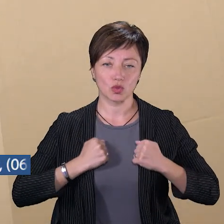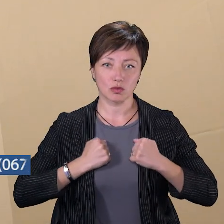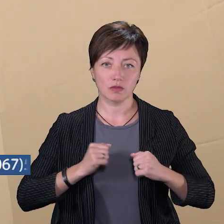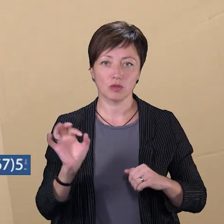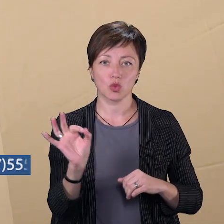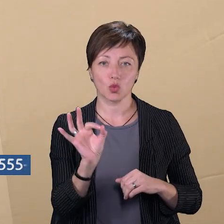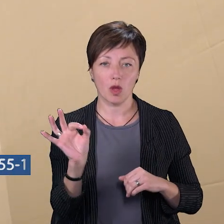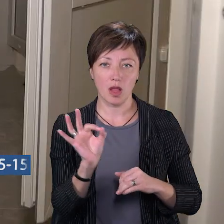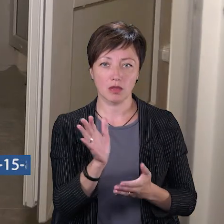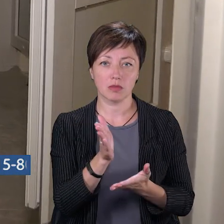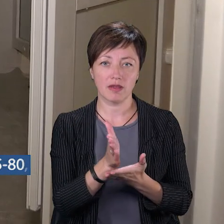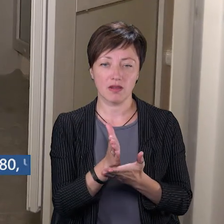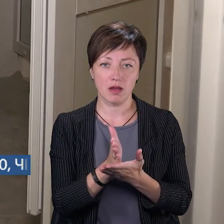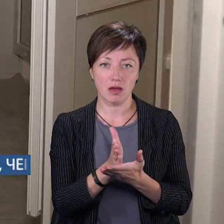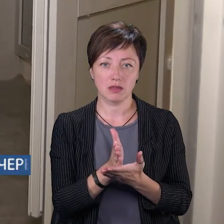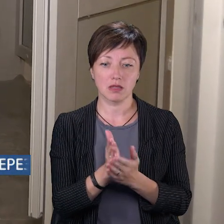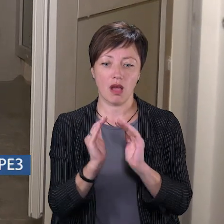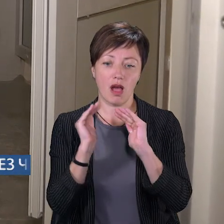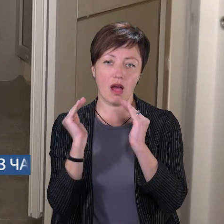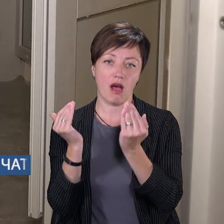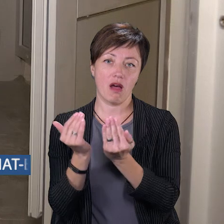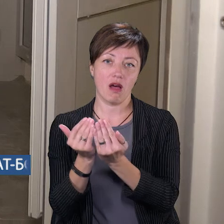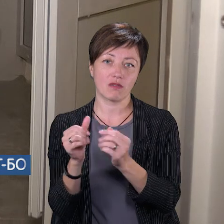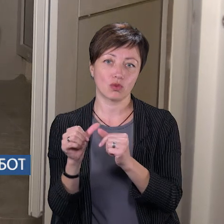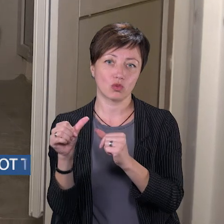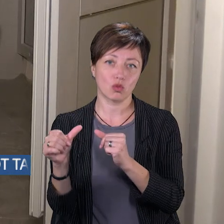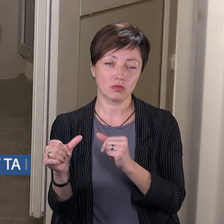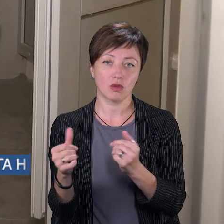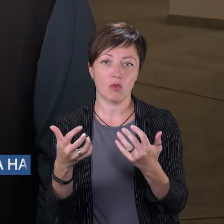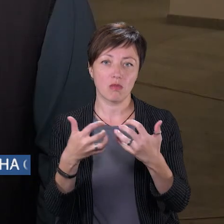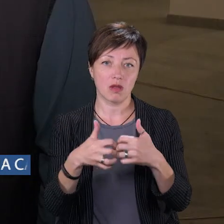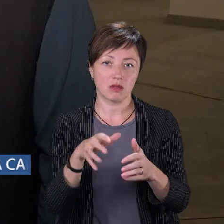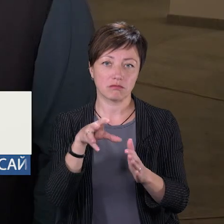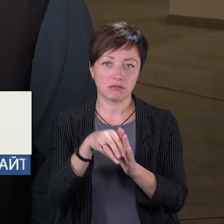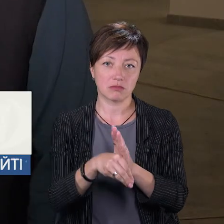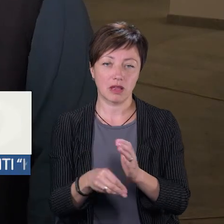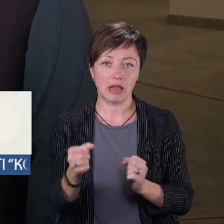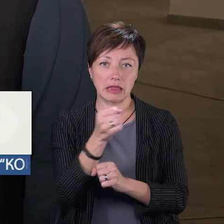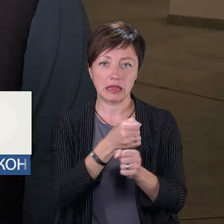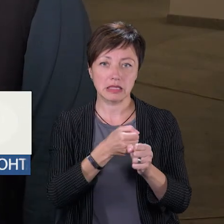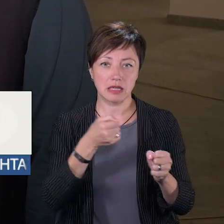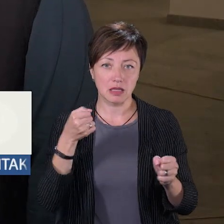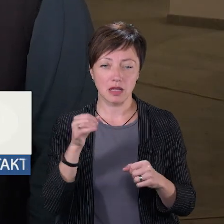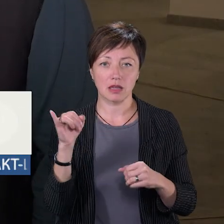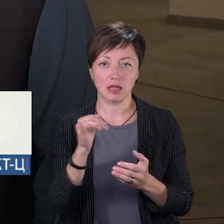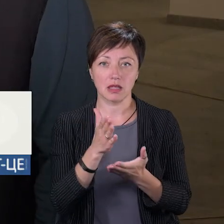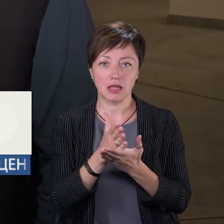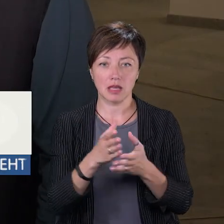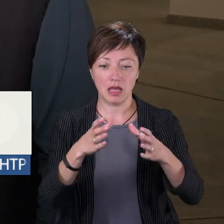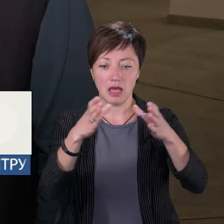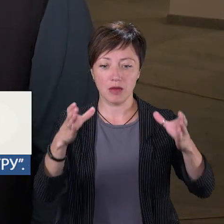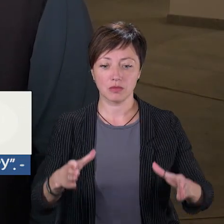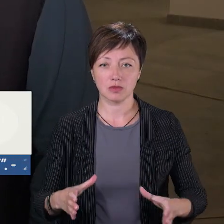туалетами. Воно є абсолютно автономним, тобто укриття обладнане і дизель-генератором, і ємкостями